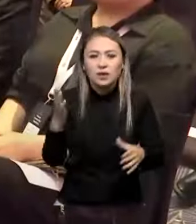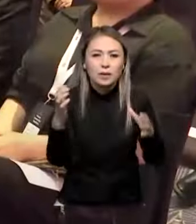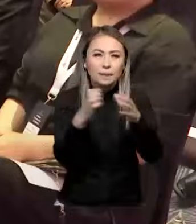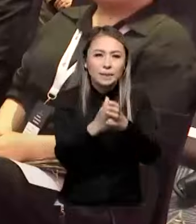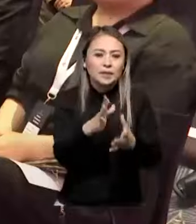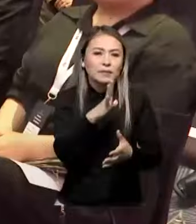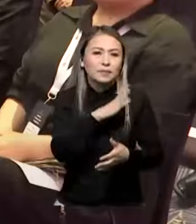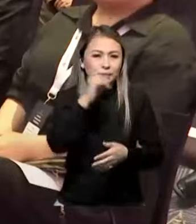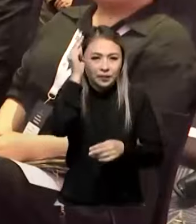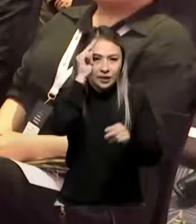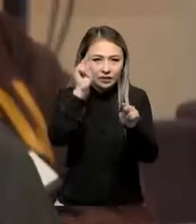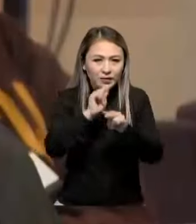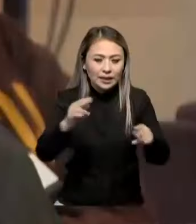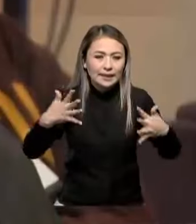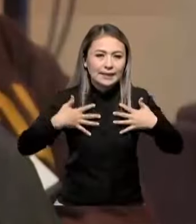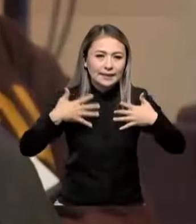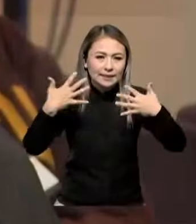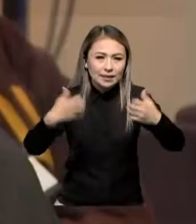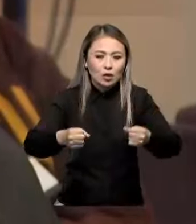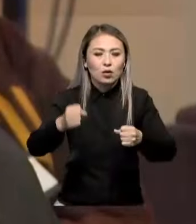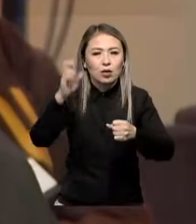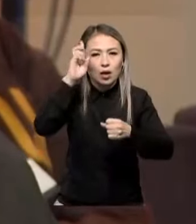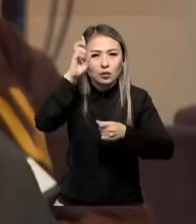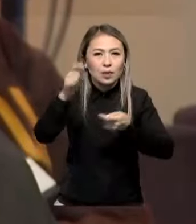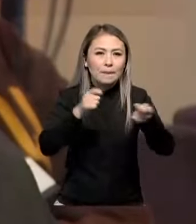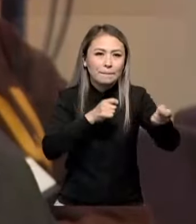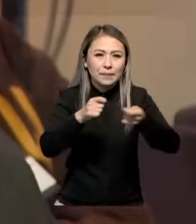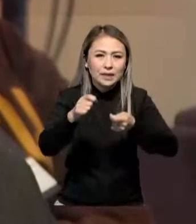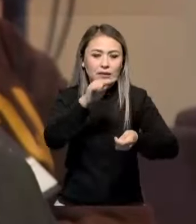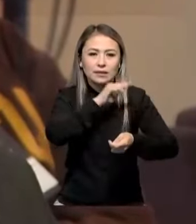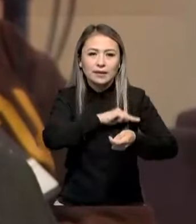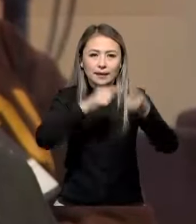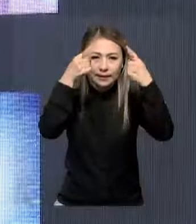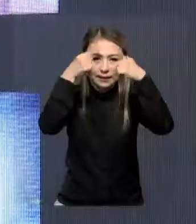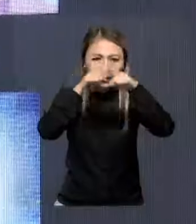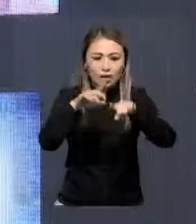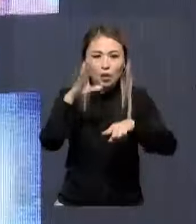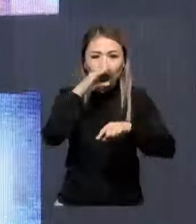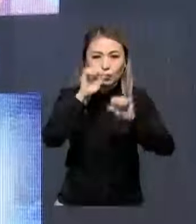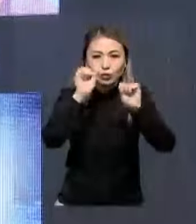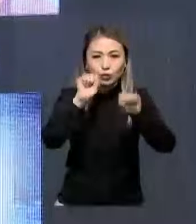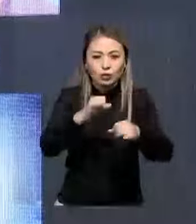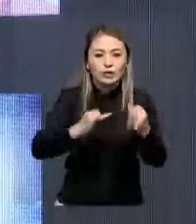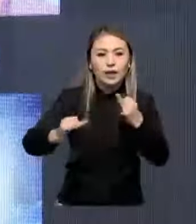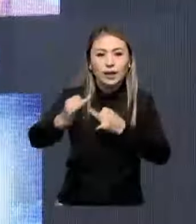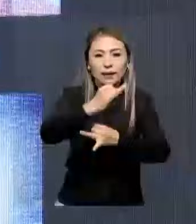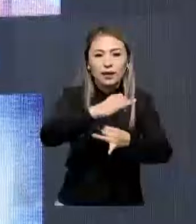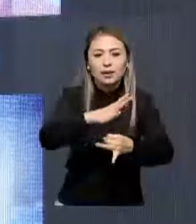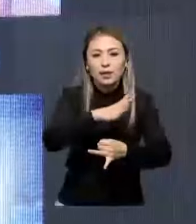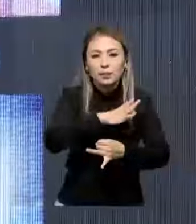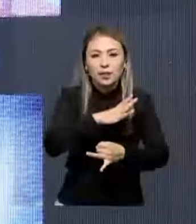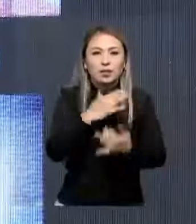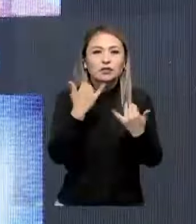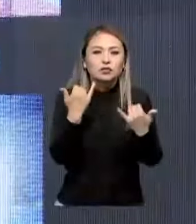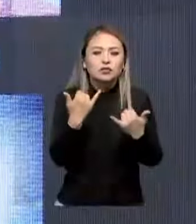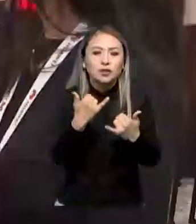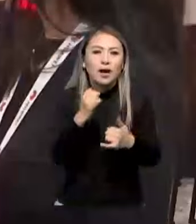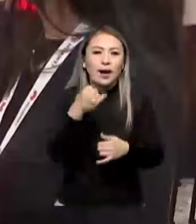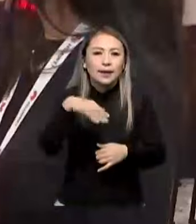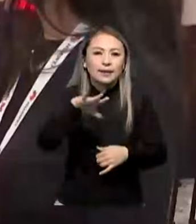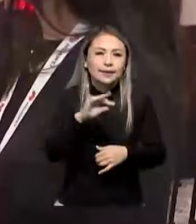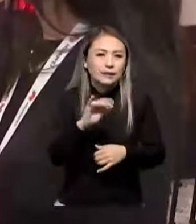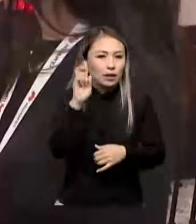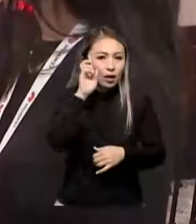бас қосып, білімберу денсалық сақтау. Мемлекеттік басқару салаларындағы технологиялық мүмкіндіктерді талқылады. Ротшу аясында еліміздің айти